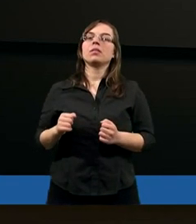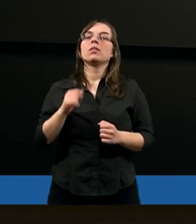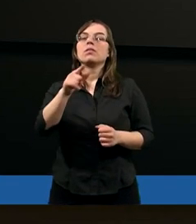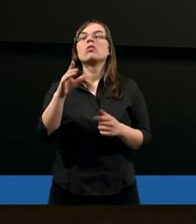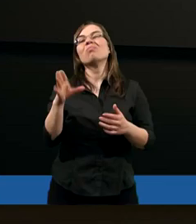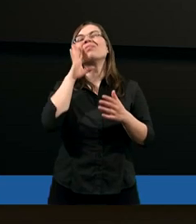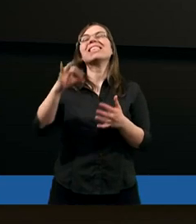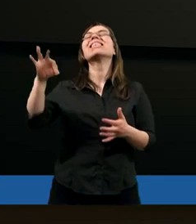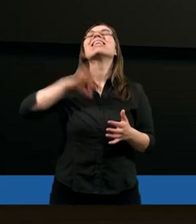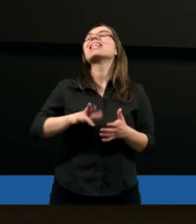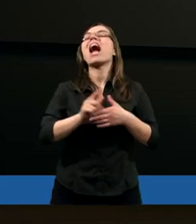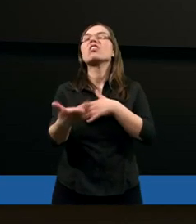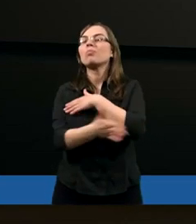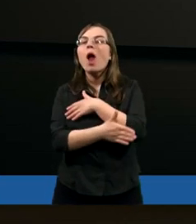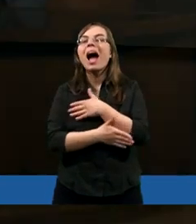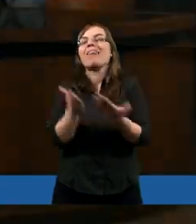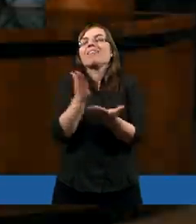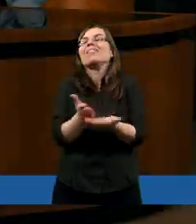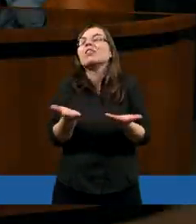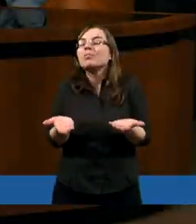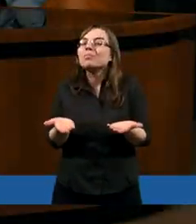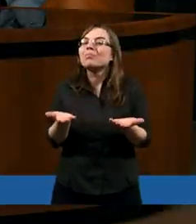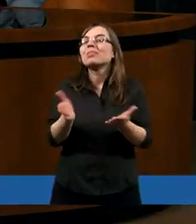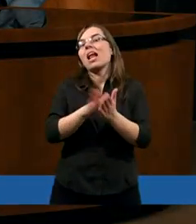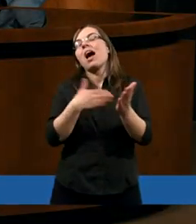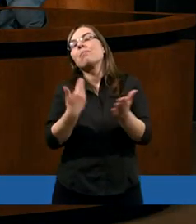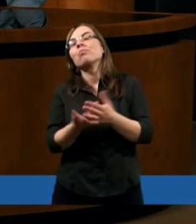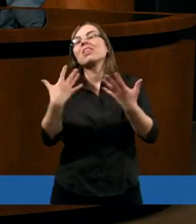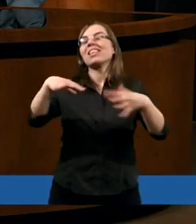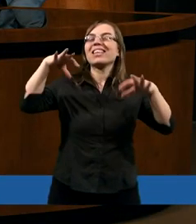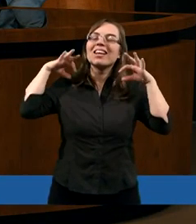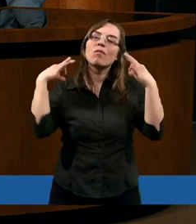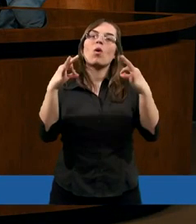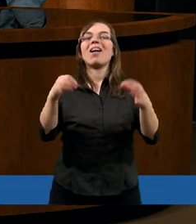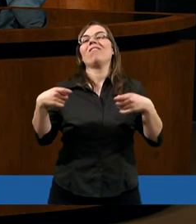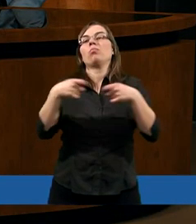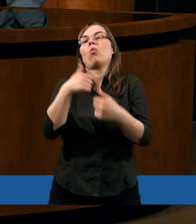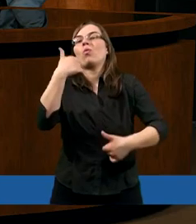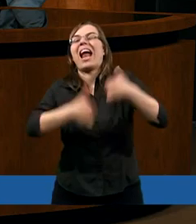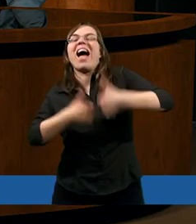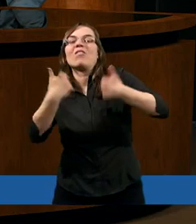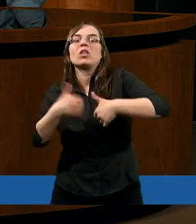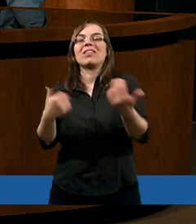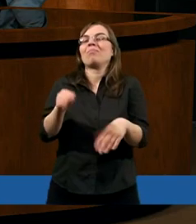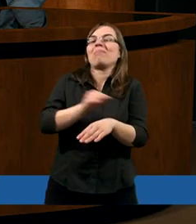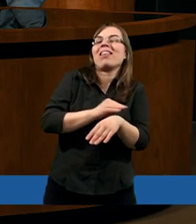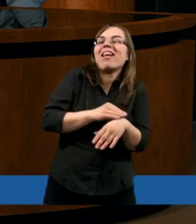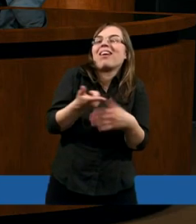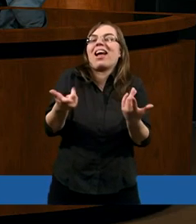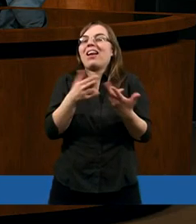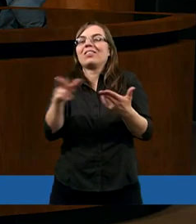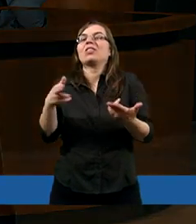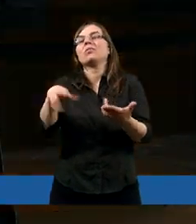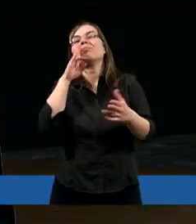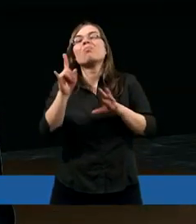ten brudny zysk polegać? No na przykład na niewłaściwym współzawodnictwie, na